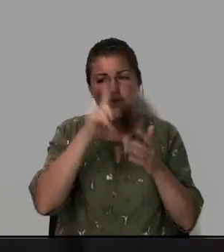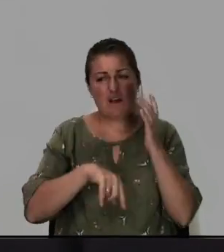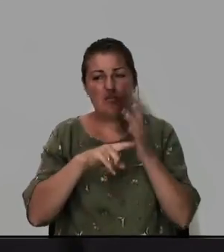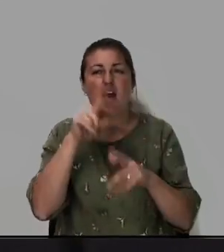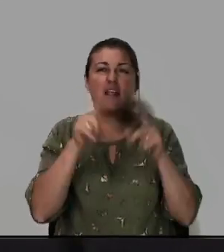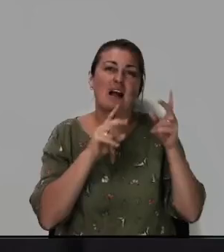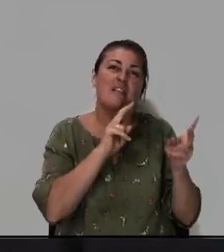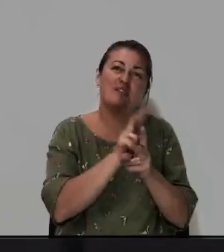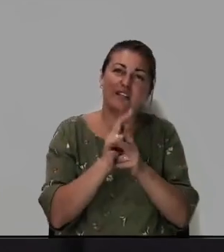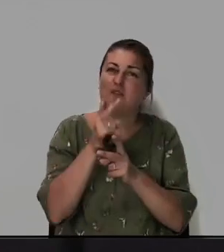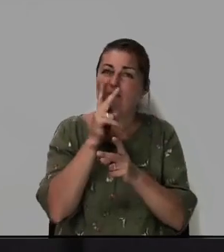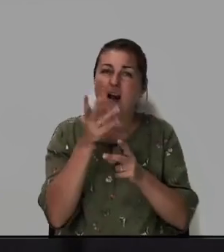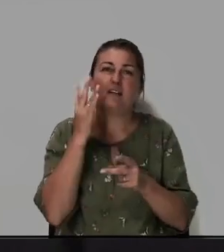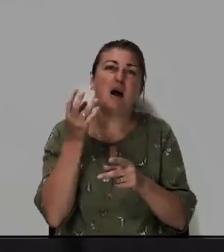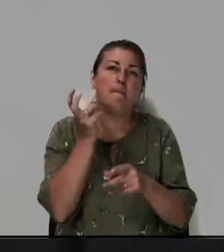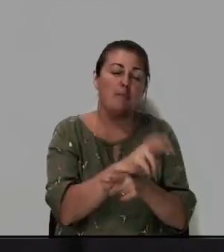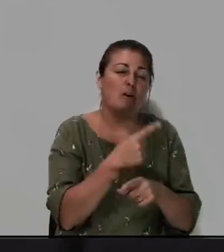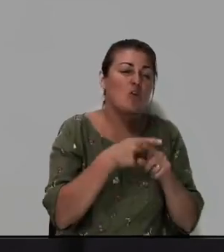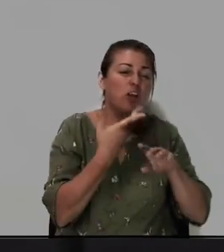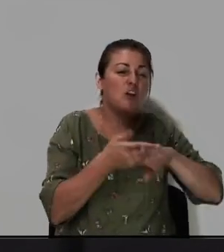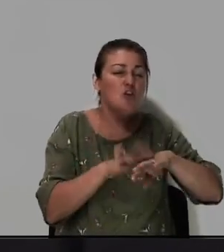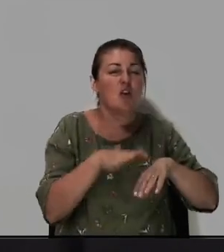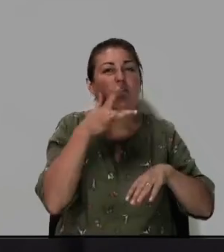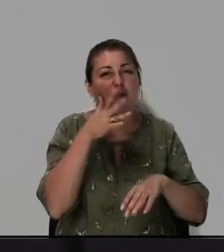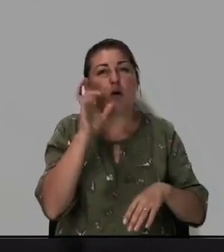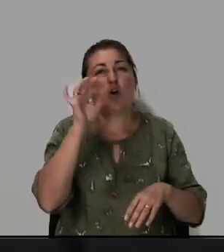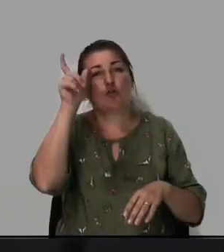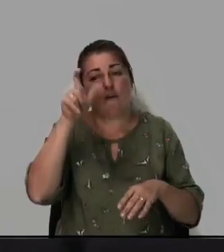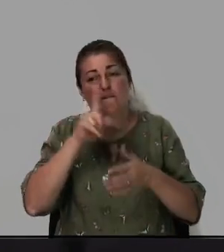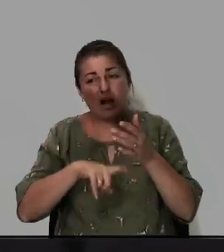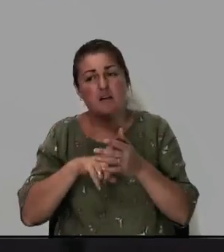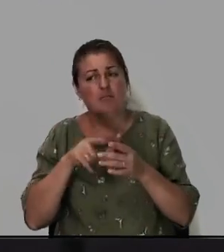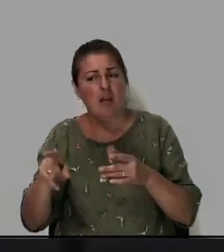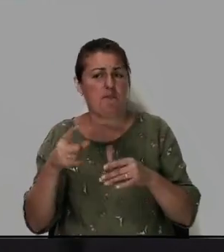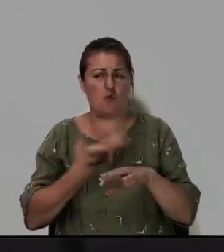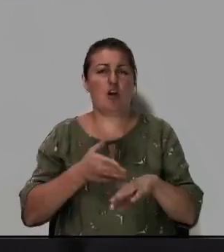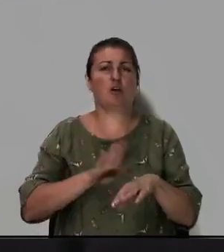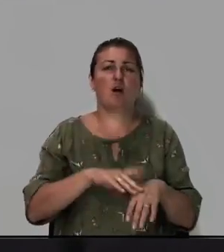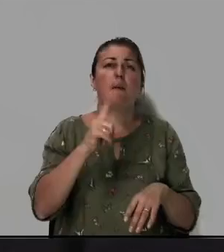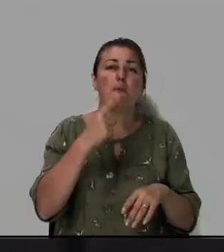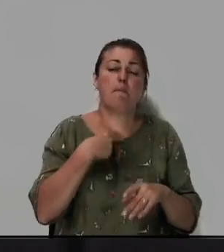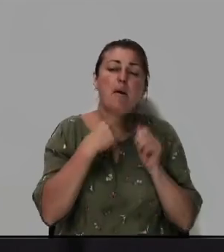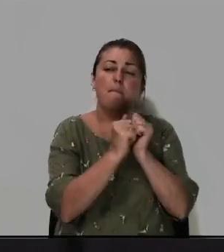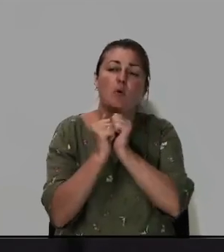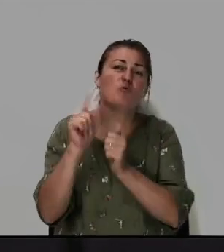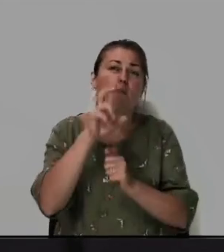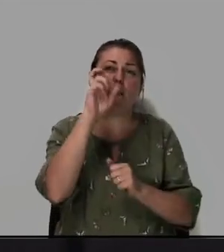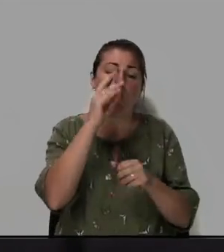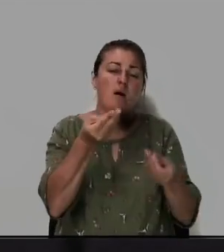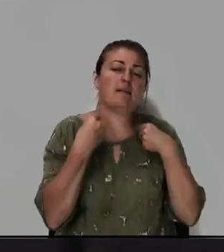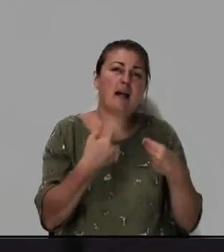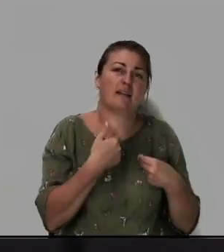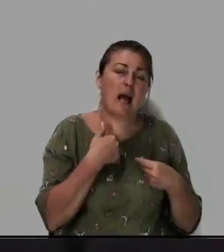встретят вот это вот когда приходит тяжелое время то праведникам тяжелее поэтому мы молимся чтобы Бог дал нам